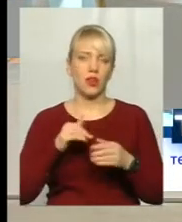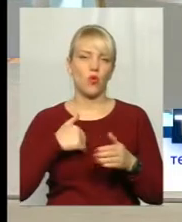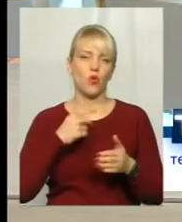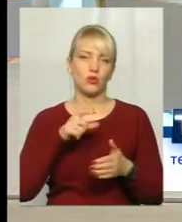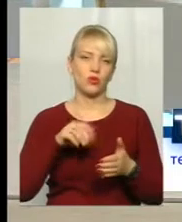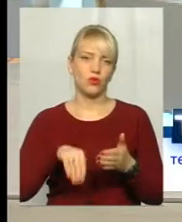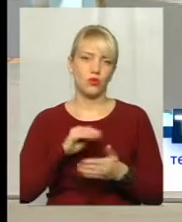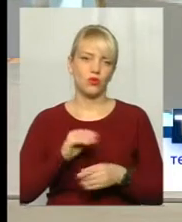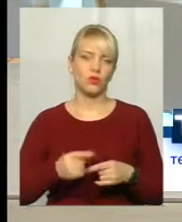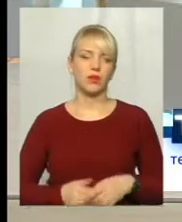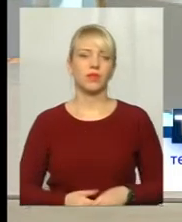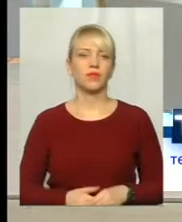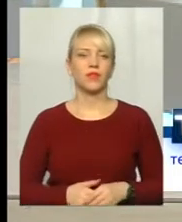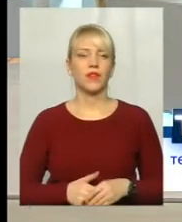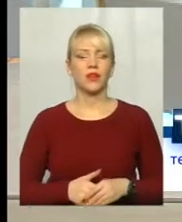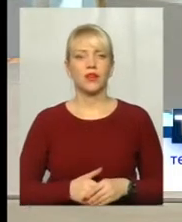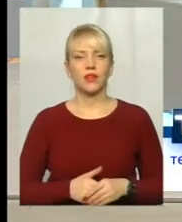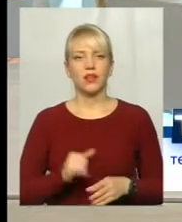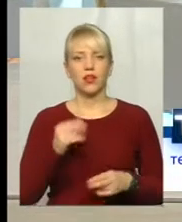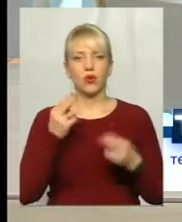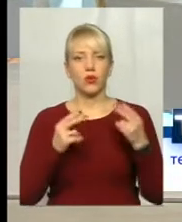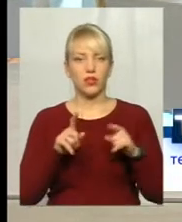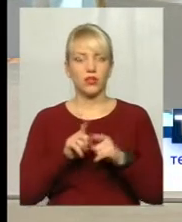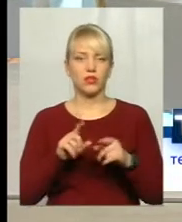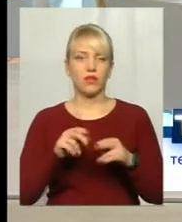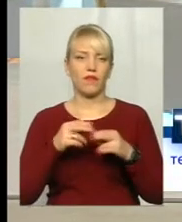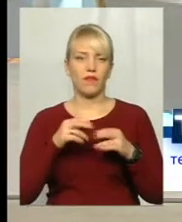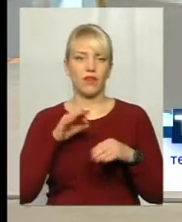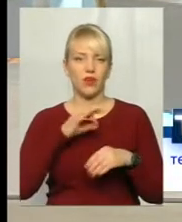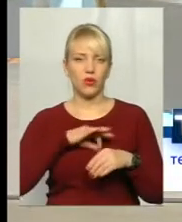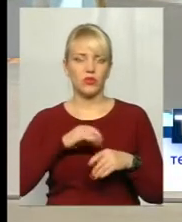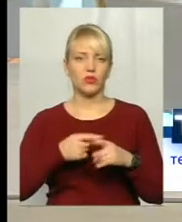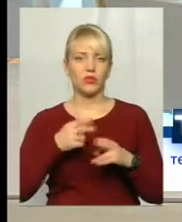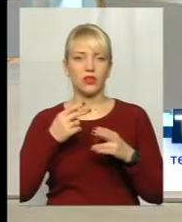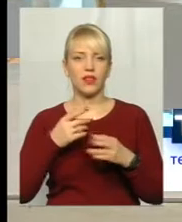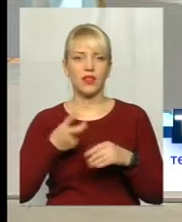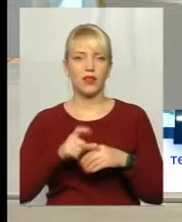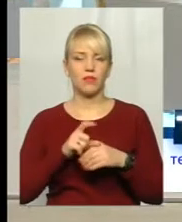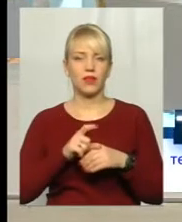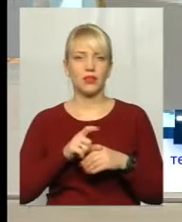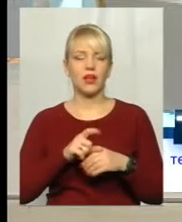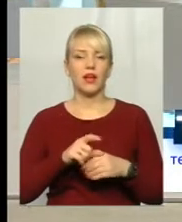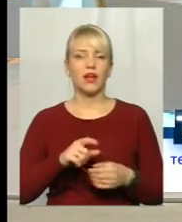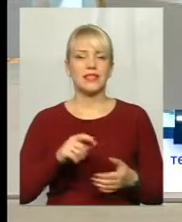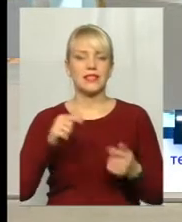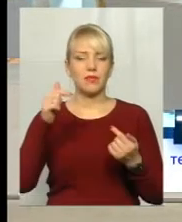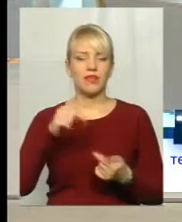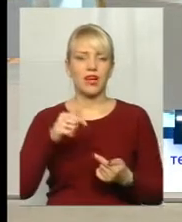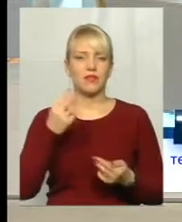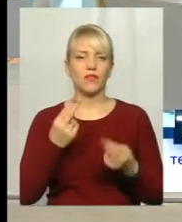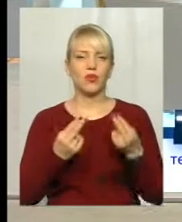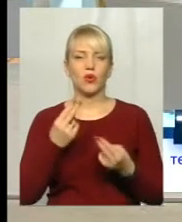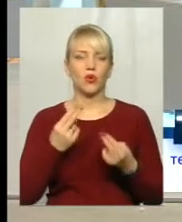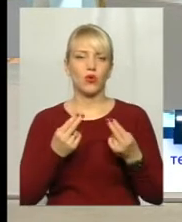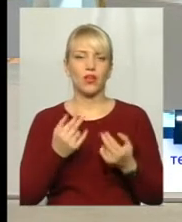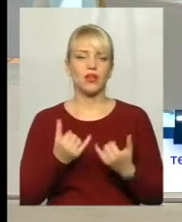Кольори теж відповідні використовуються. Наприклад, теплі кольори більш сприятливі для того, щоб придбати теплі